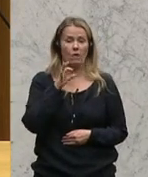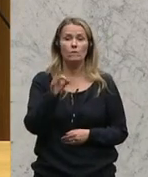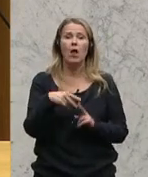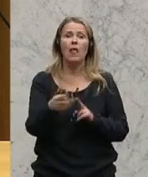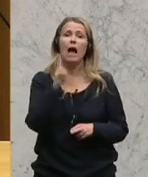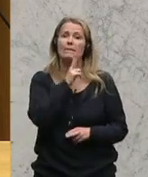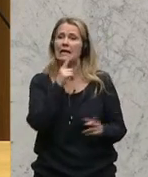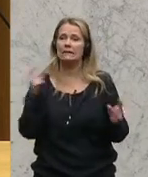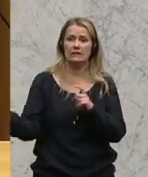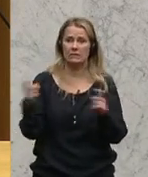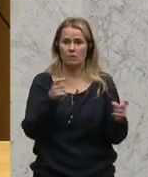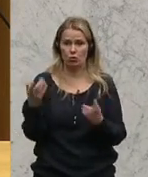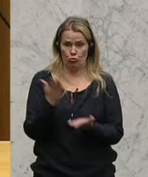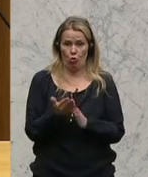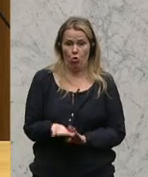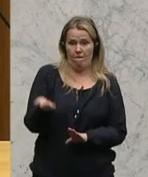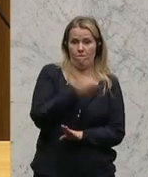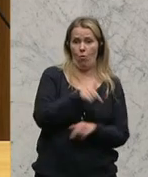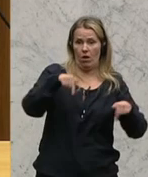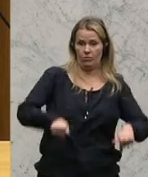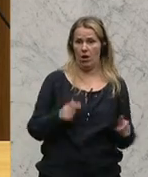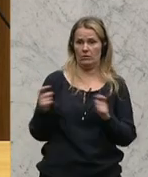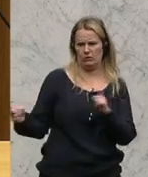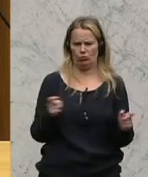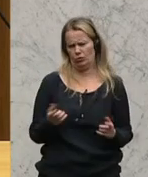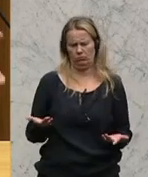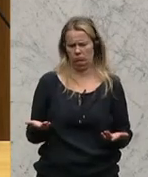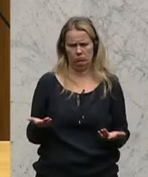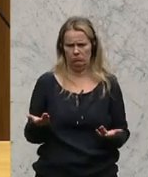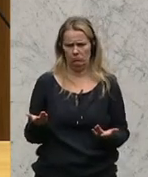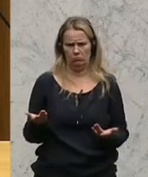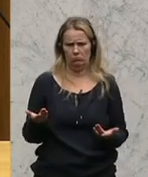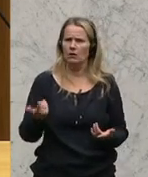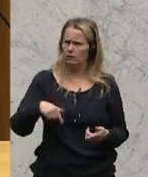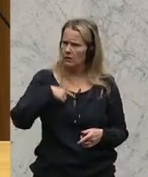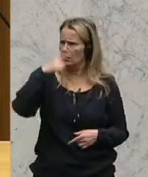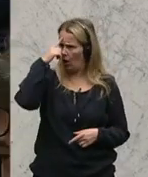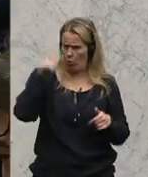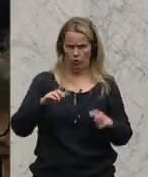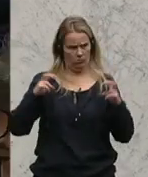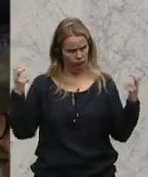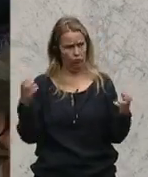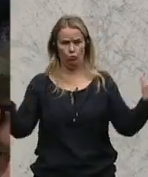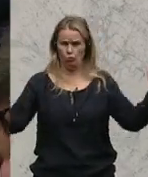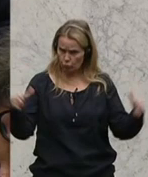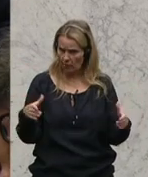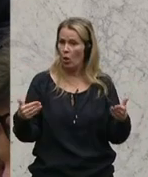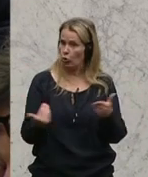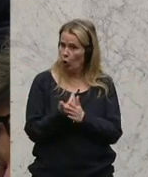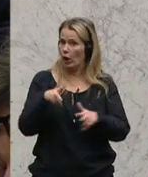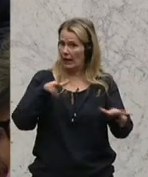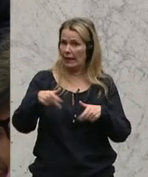Nachmittagsdebatte der Vorschau einstimmen müssen. Ich glaube, wir sind hier zusammengekommen, weil ein neues